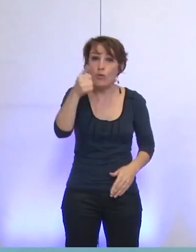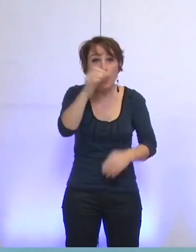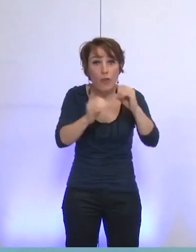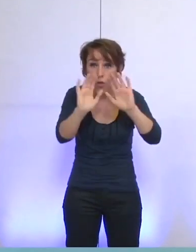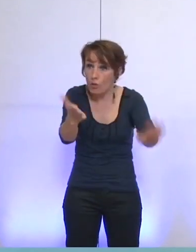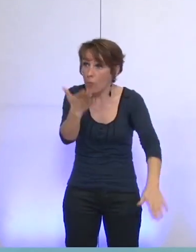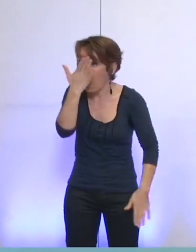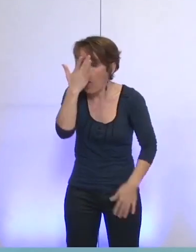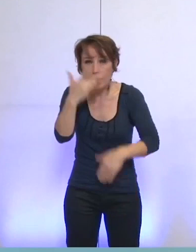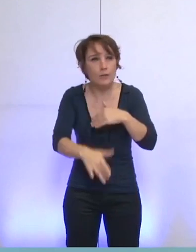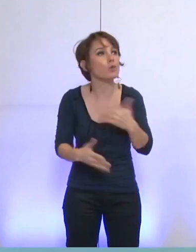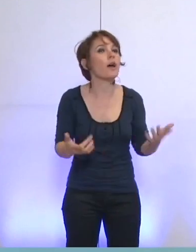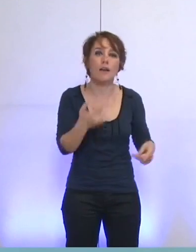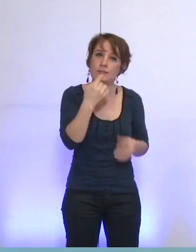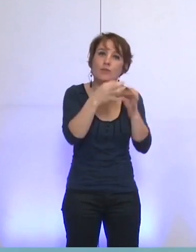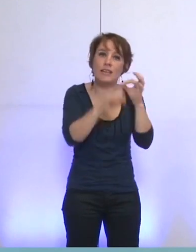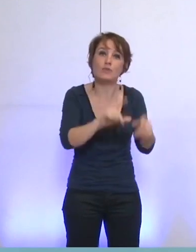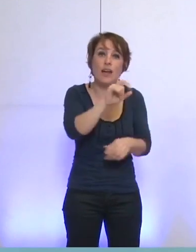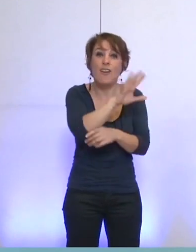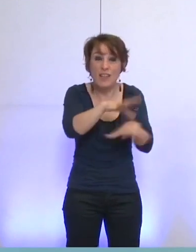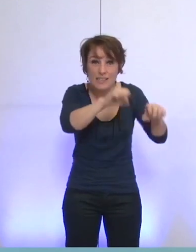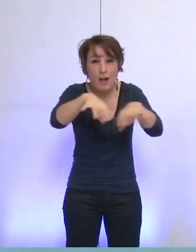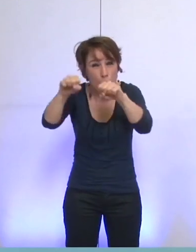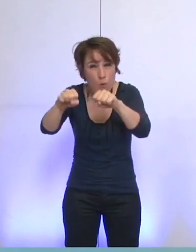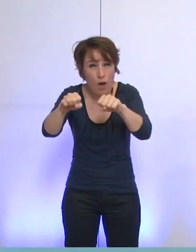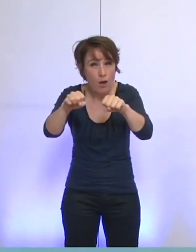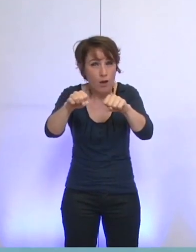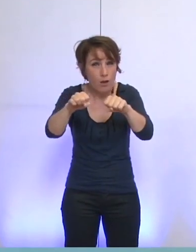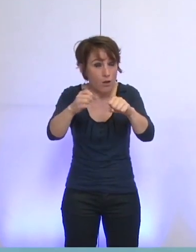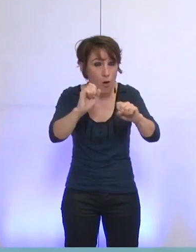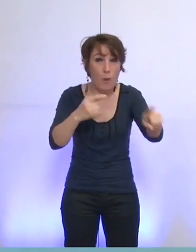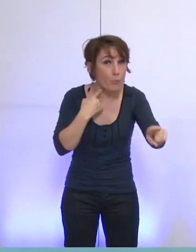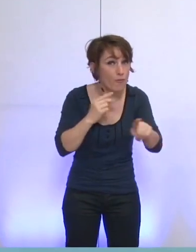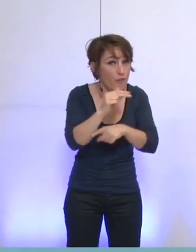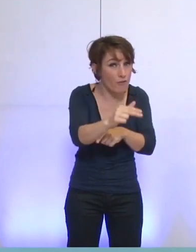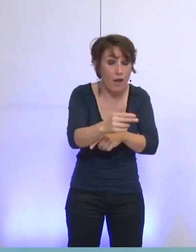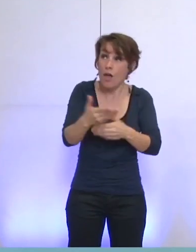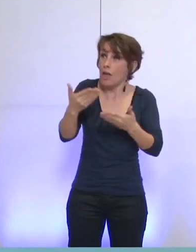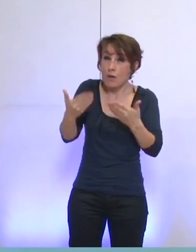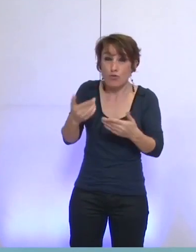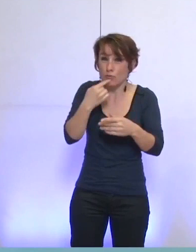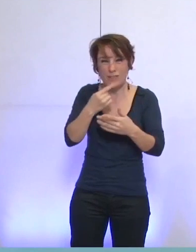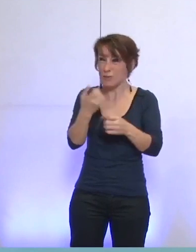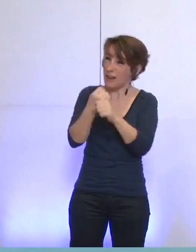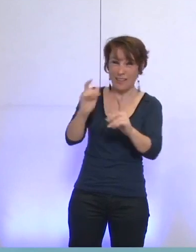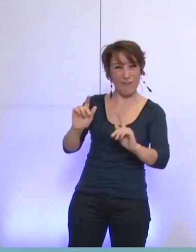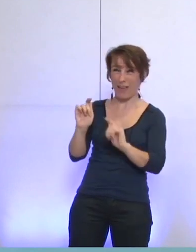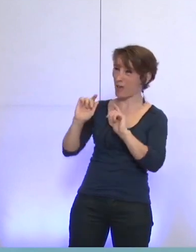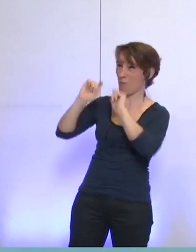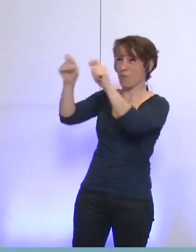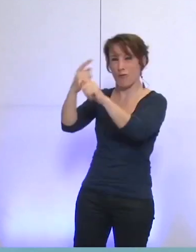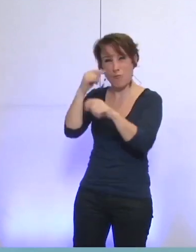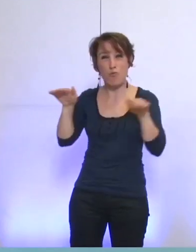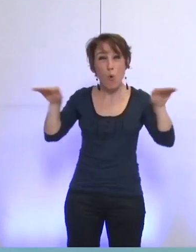Les 25 emplois et le fait de donner à Bouygues et à Vinci, et on le rappelle, Bouygues, aujourd'hui, poursuivie pour emploi dissimulé avec tout ce que ça